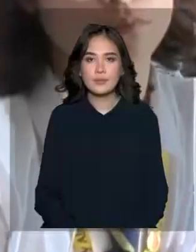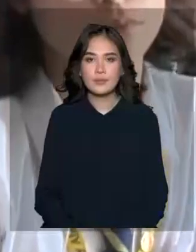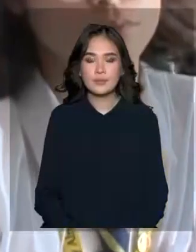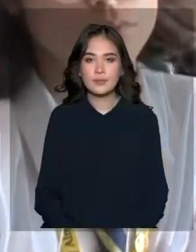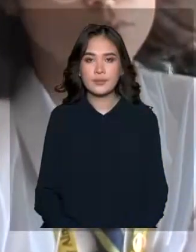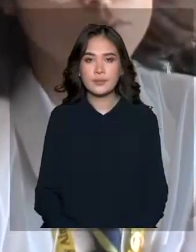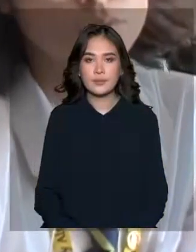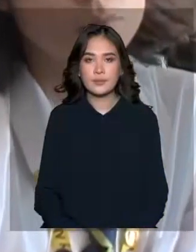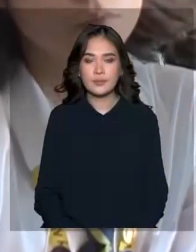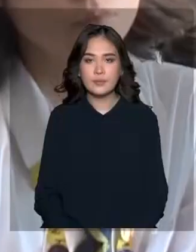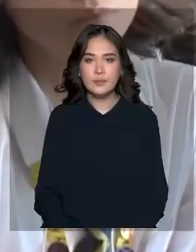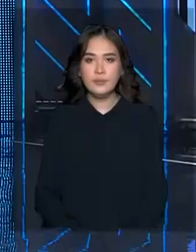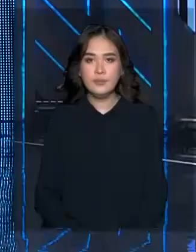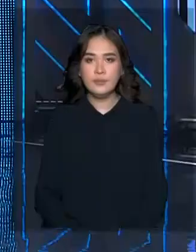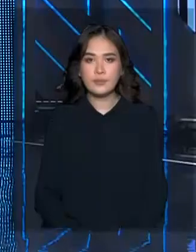алматы.